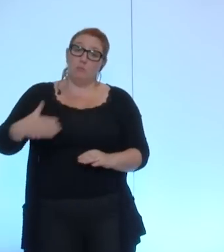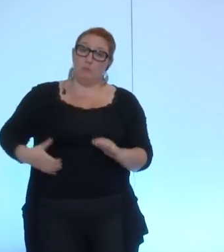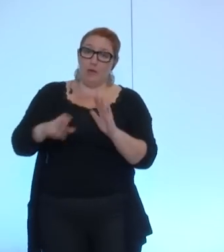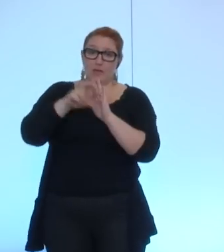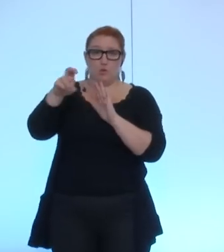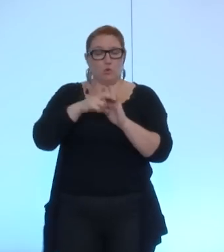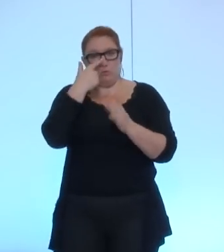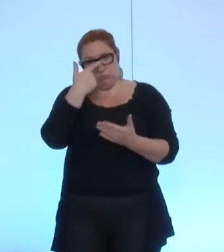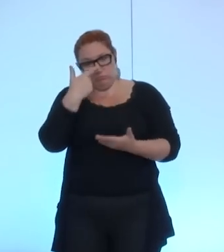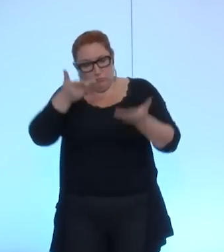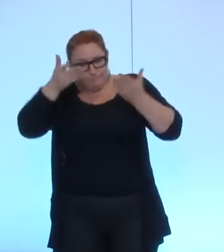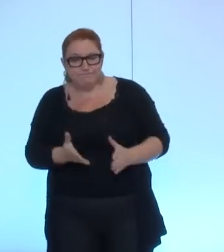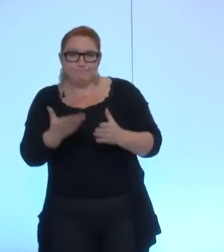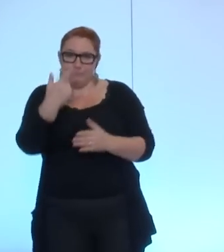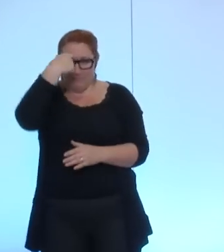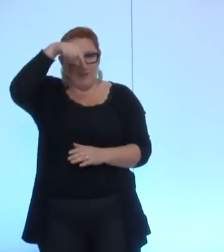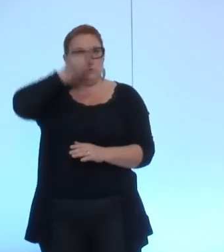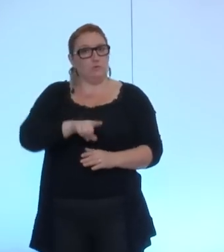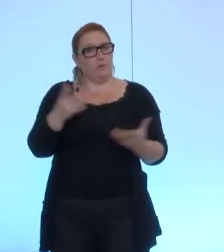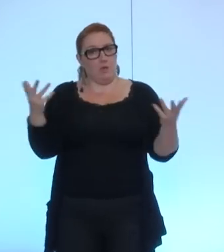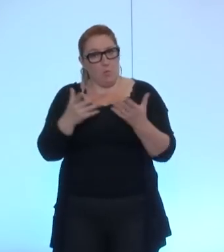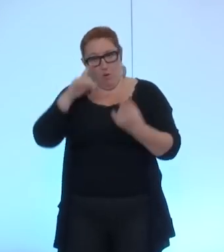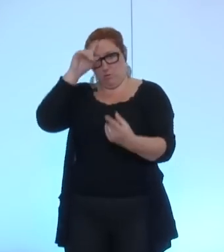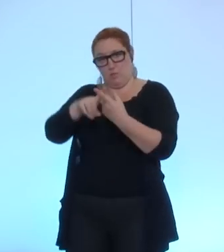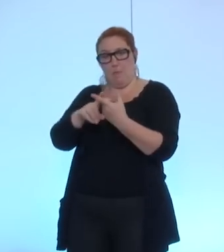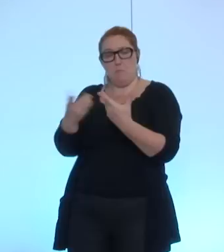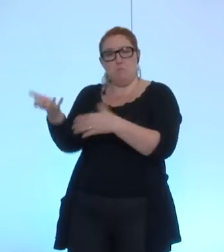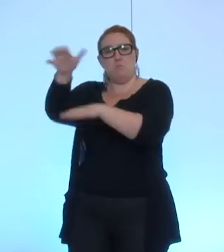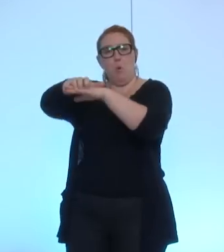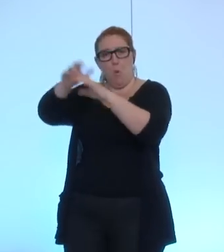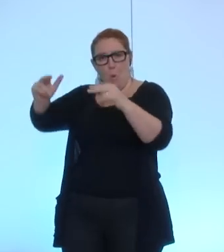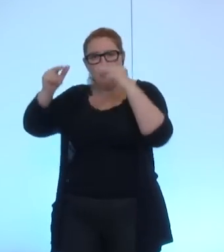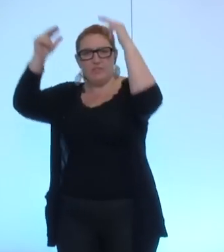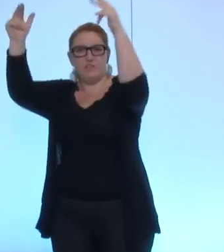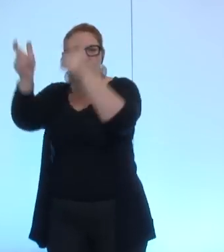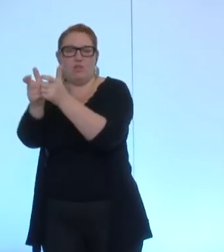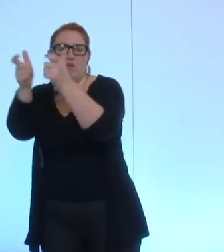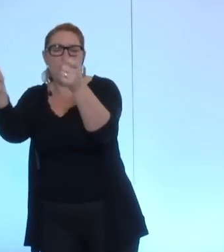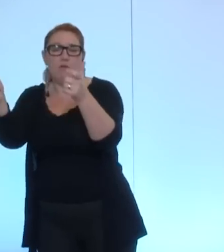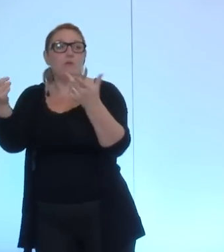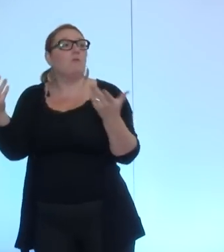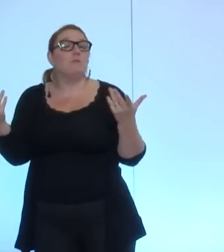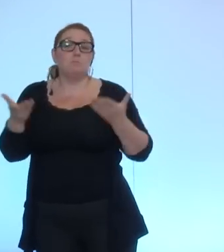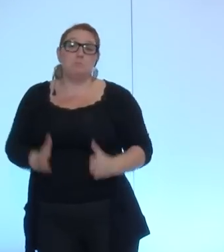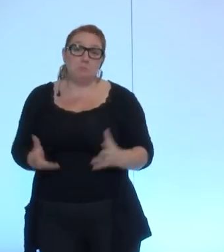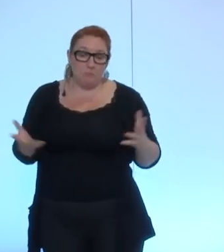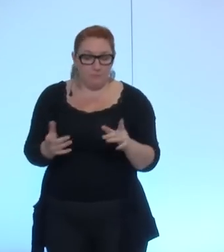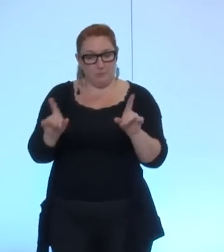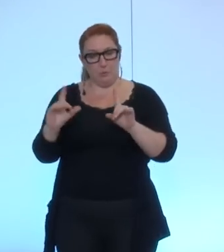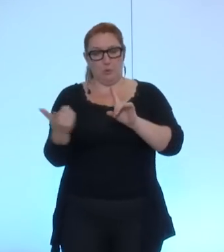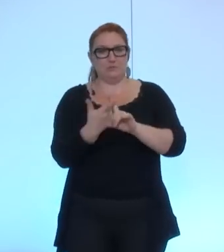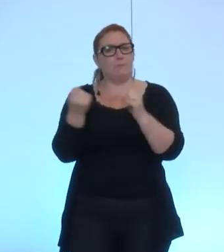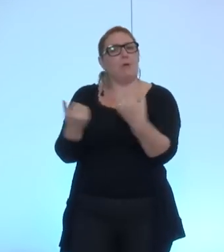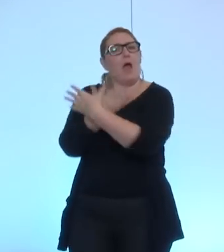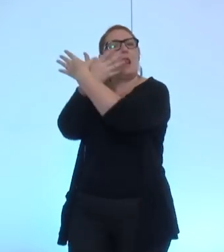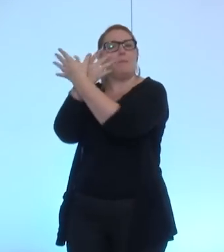sur le soutien au pôle de compétitivité ? Première question. Deuxièmement, dans les débats que nous avons pu avoir à la métro déjà,